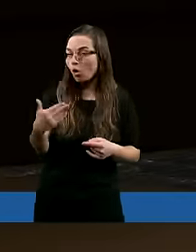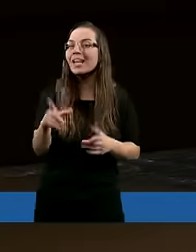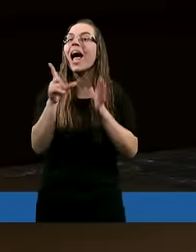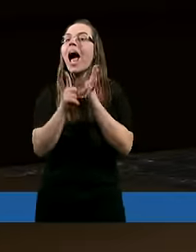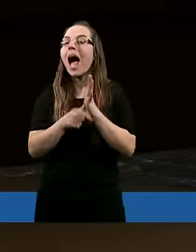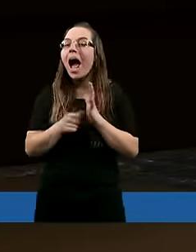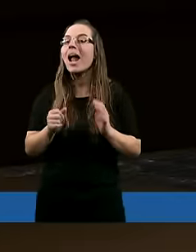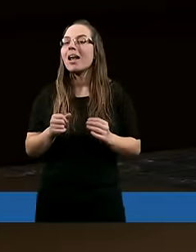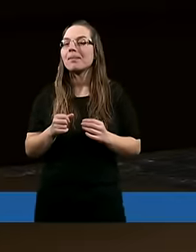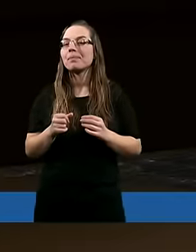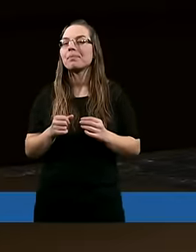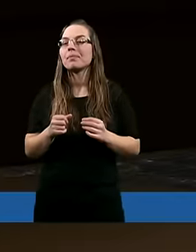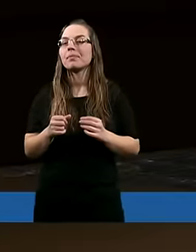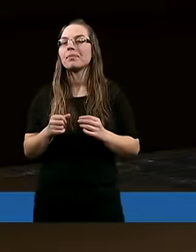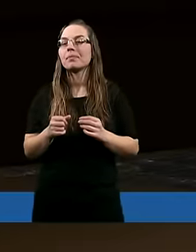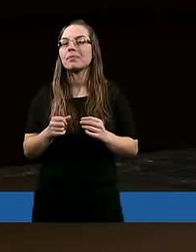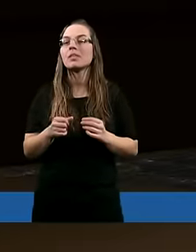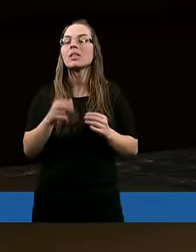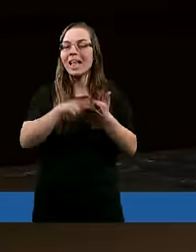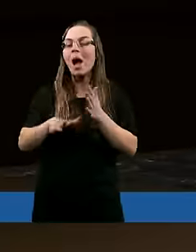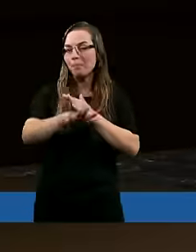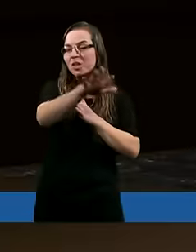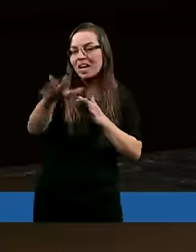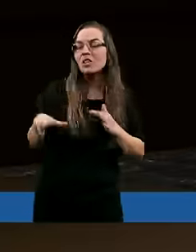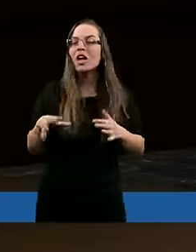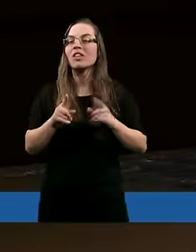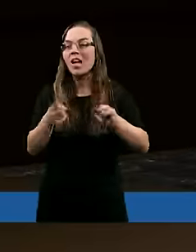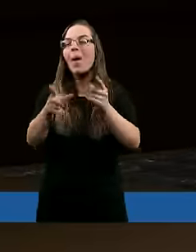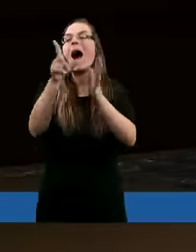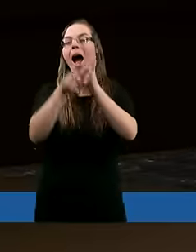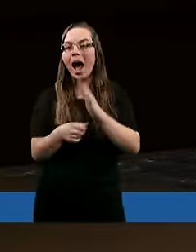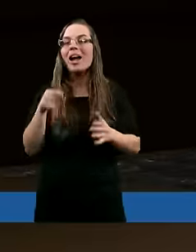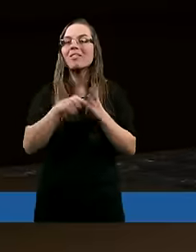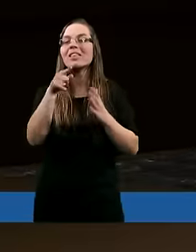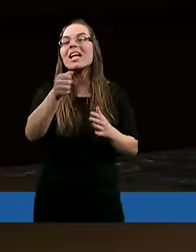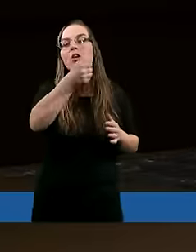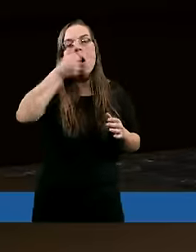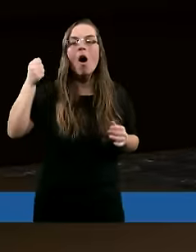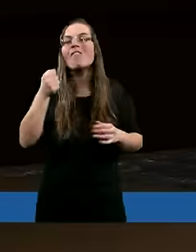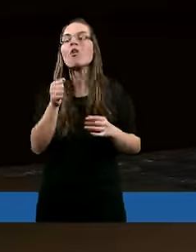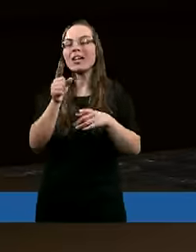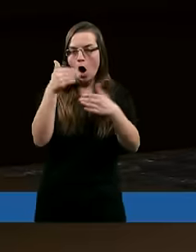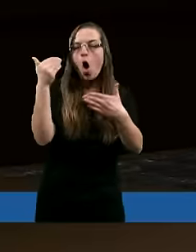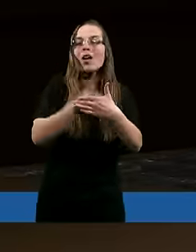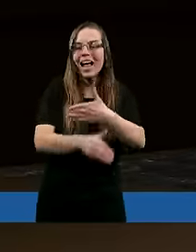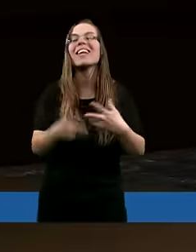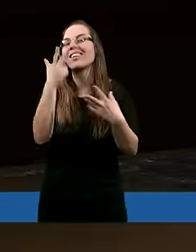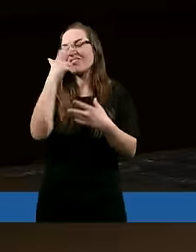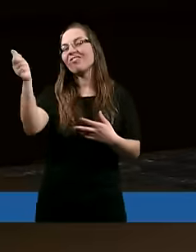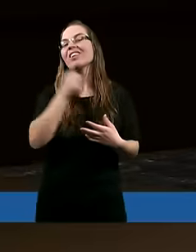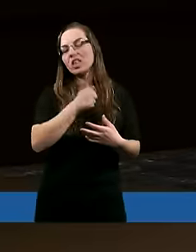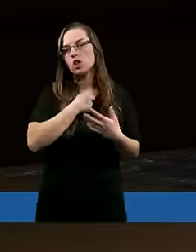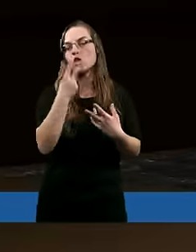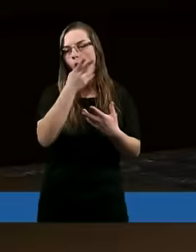na przestrzeni działania, ale ten owoc ostateczny widać.